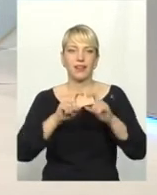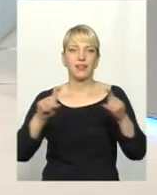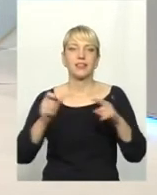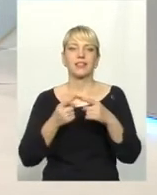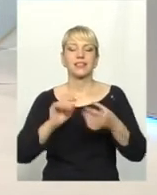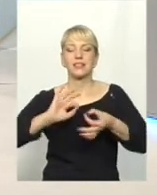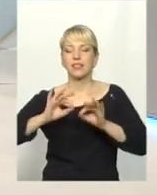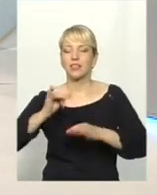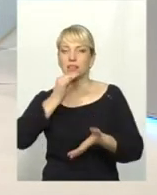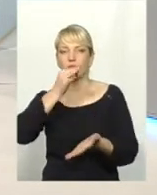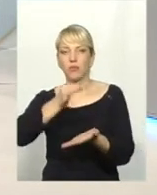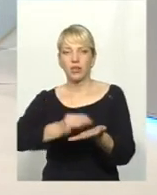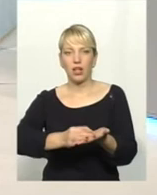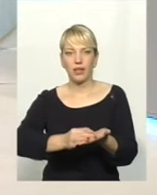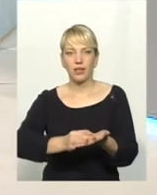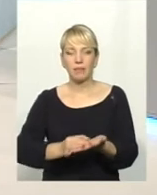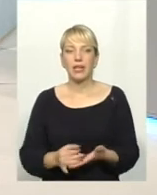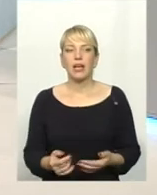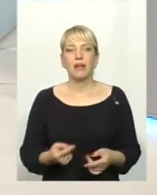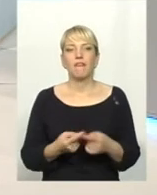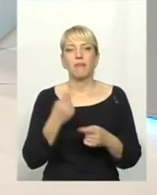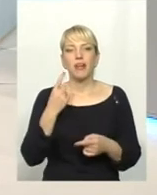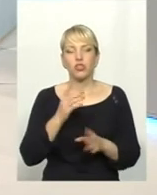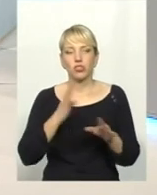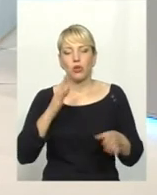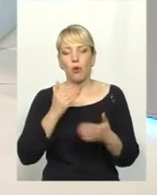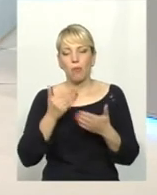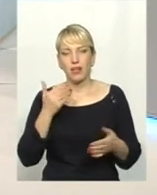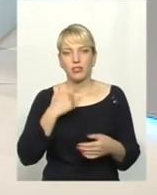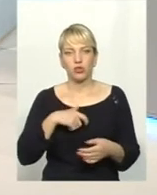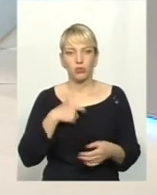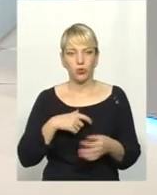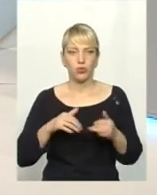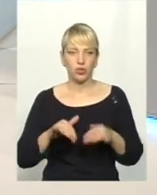відповідальне, першу чергу, перед собою дія.